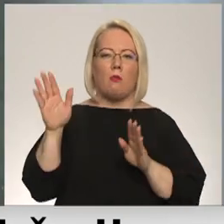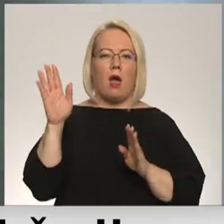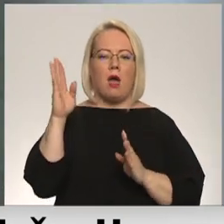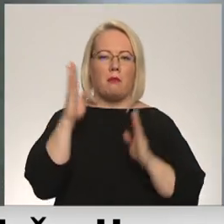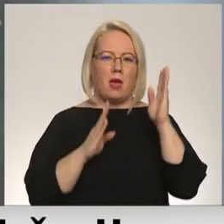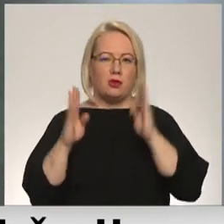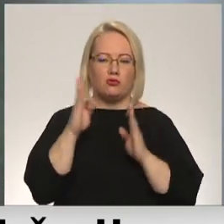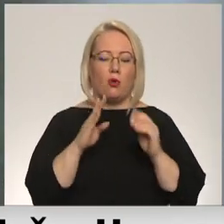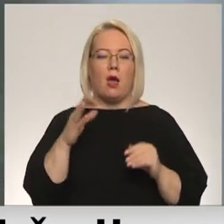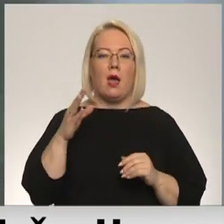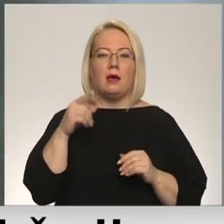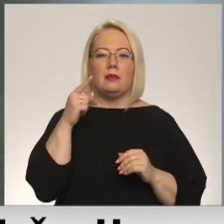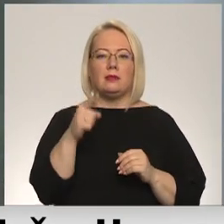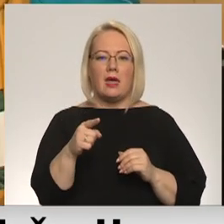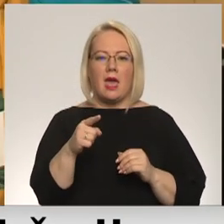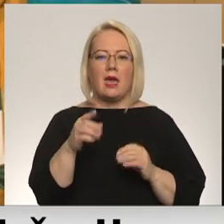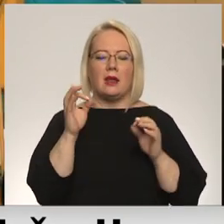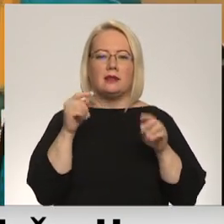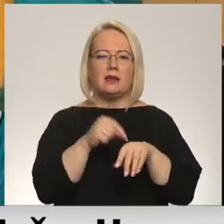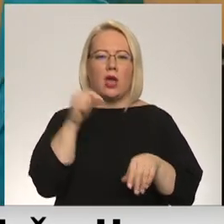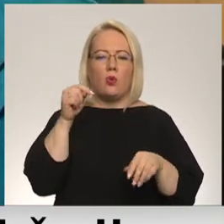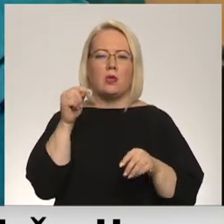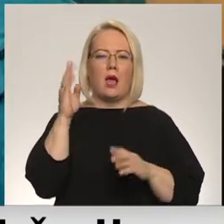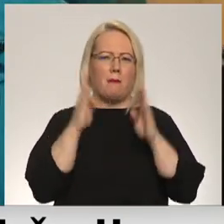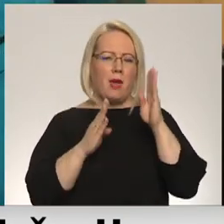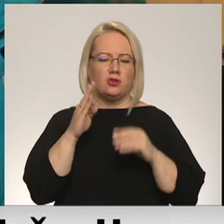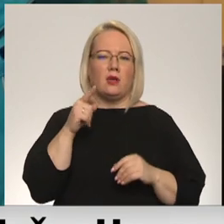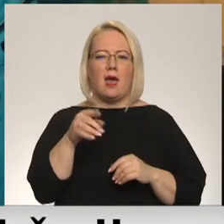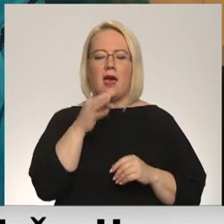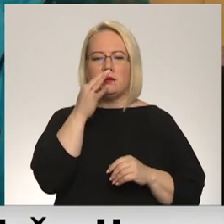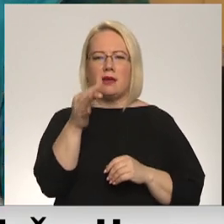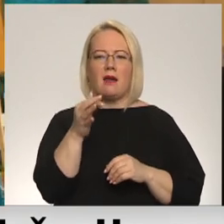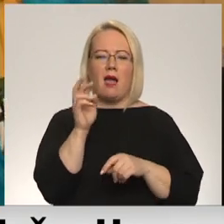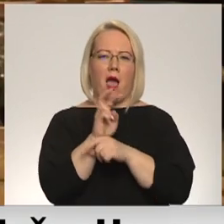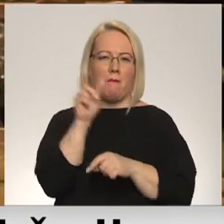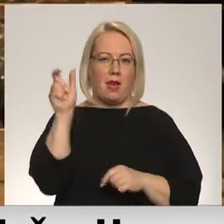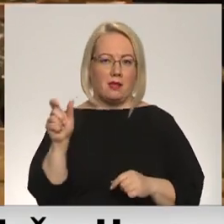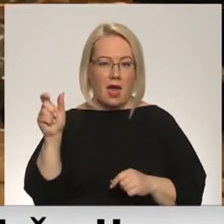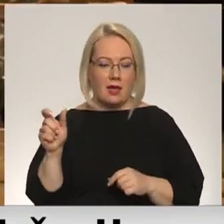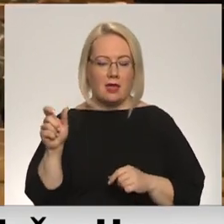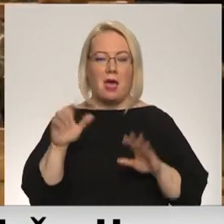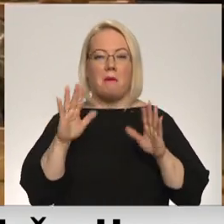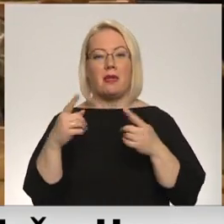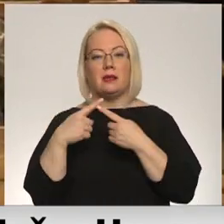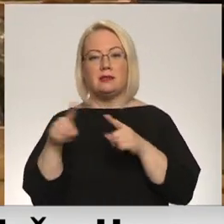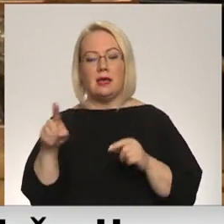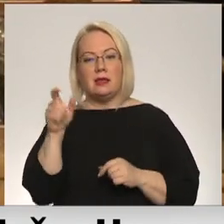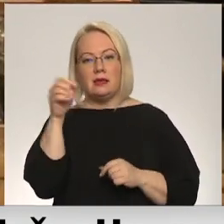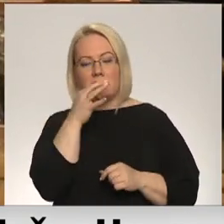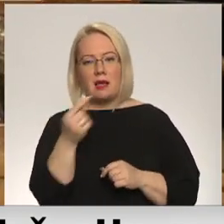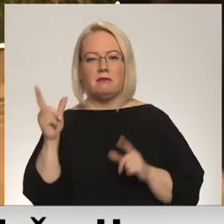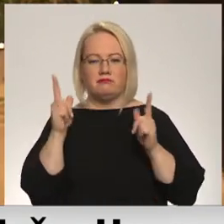Šeit ir kāpēc veigās su galsmežos, iespaidos dalās apmeklētāja Andrisu Naija, bet tiekaterini šeit labprāt atgrieztos ar